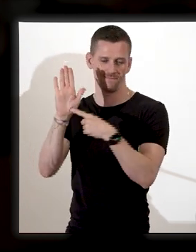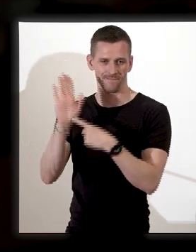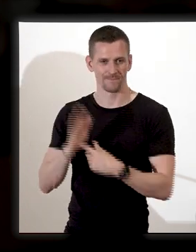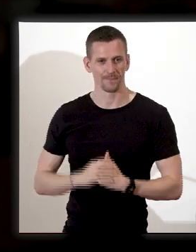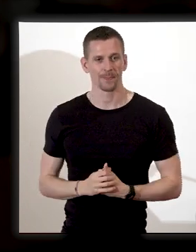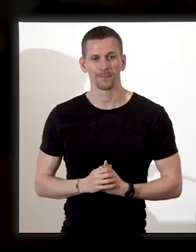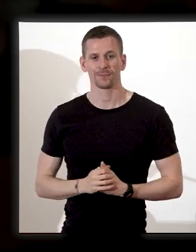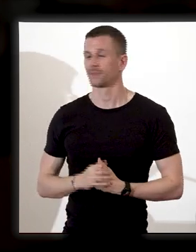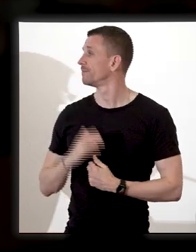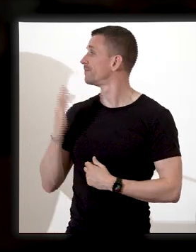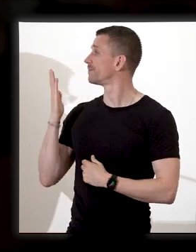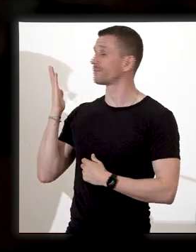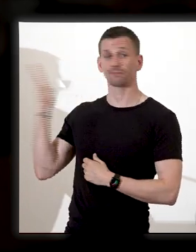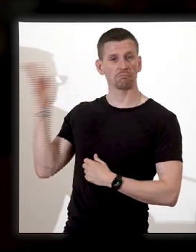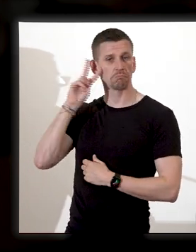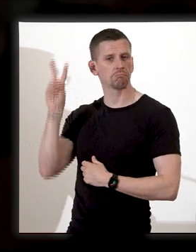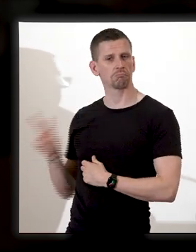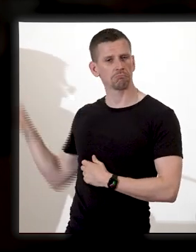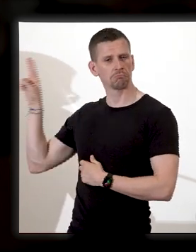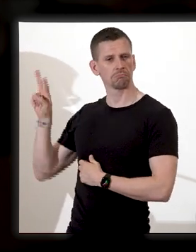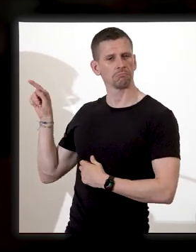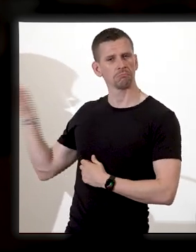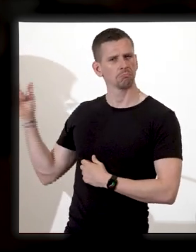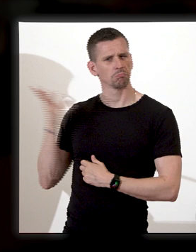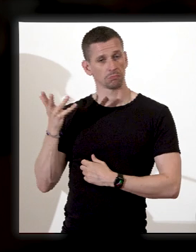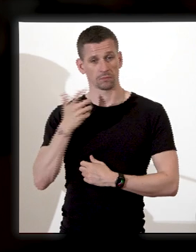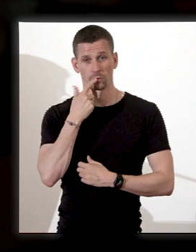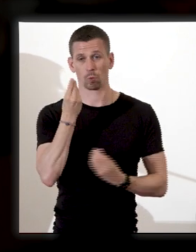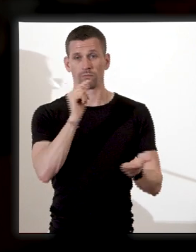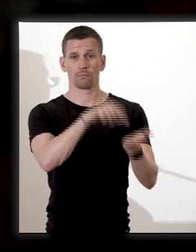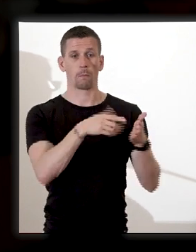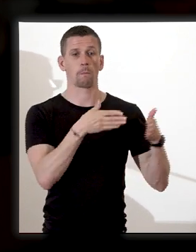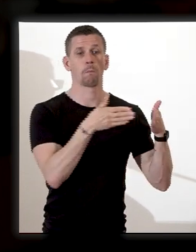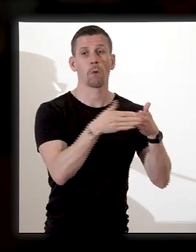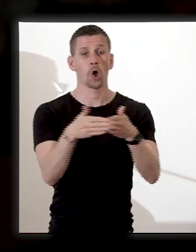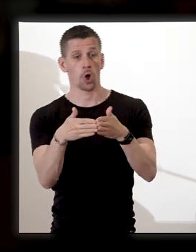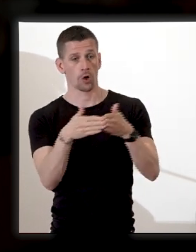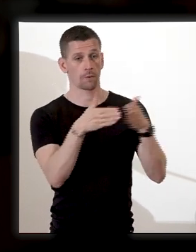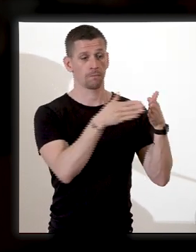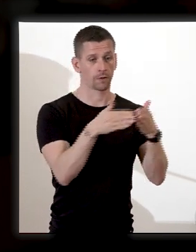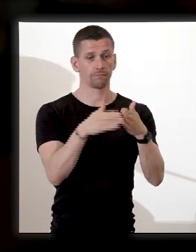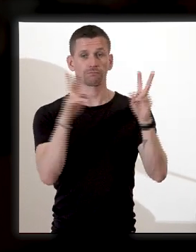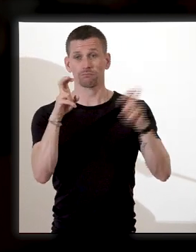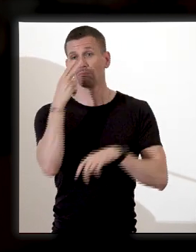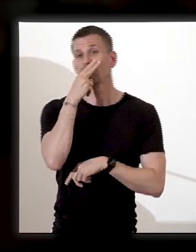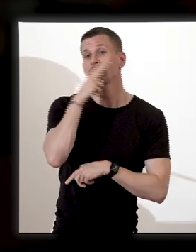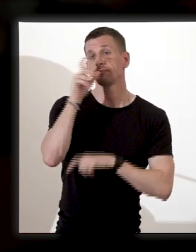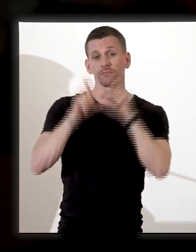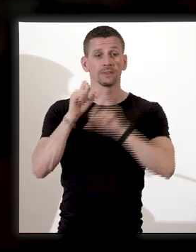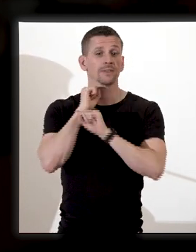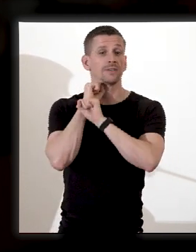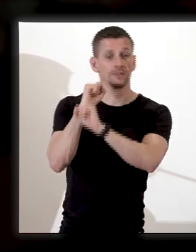représentée par l'artiste, se déroule sur le pont d'un navire de traite. Au centre de l'œuvre, un homme noir,